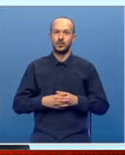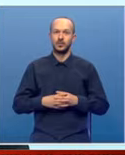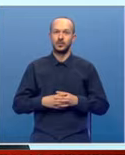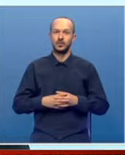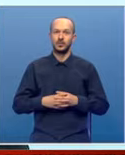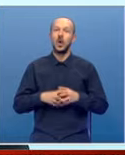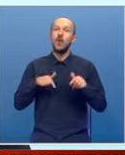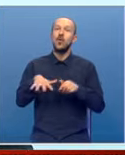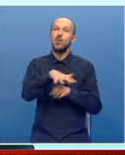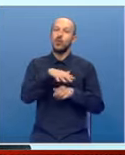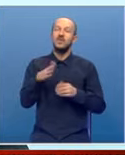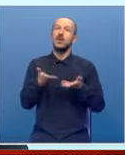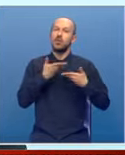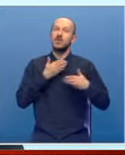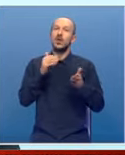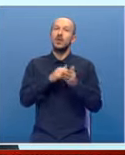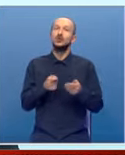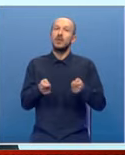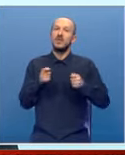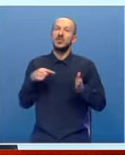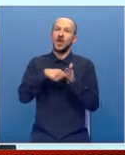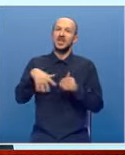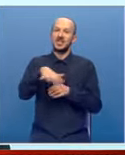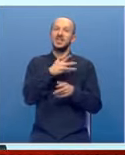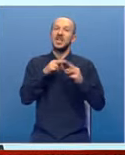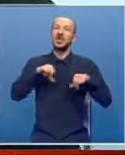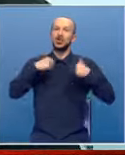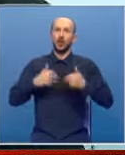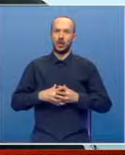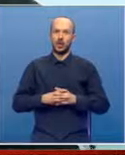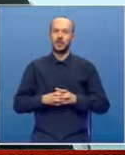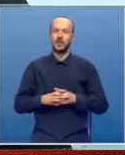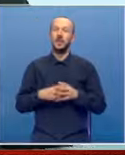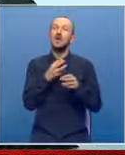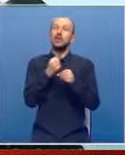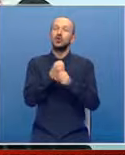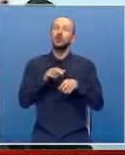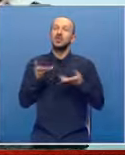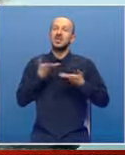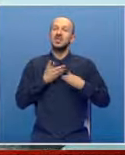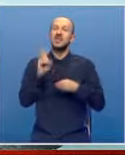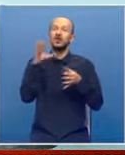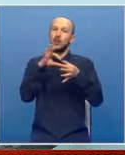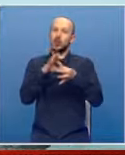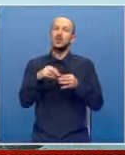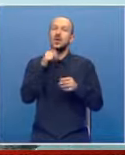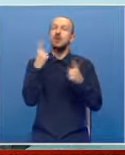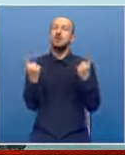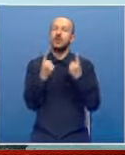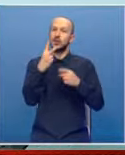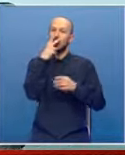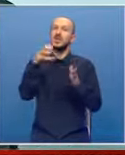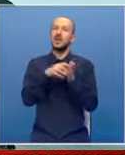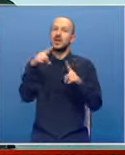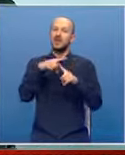podneblje postane još privlačnija destinacija za život. Za podršku u realizaciji više projekata i promosi ugleda